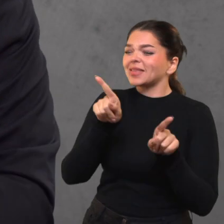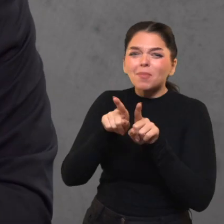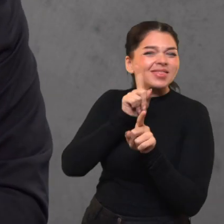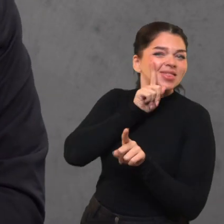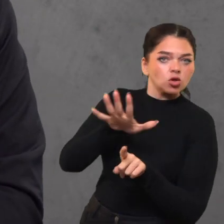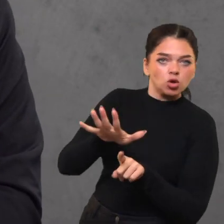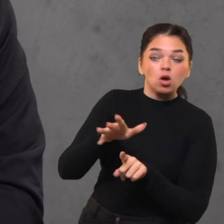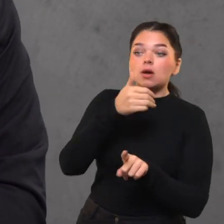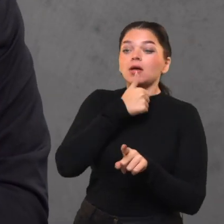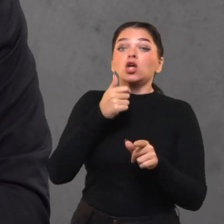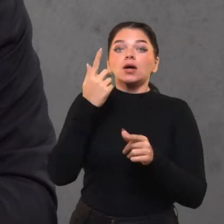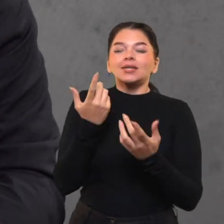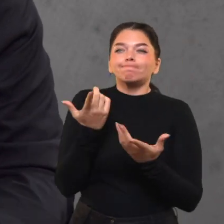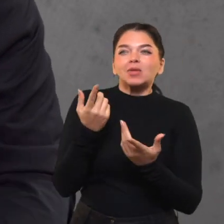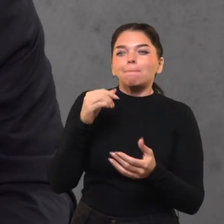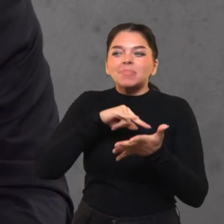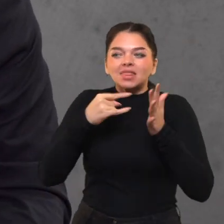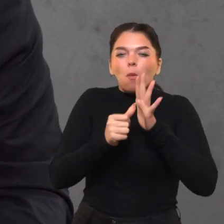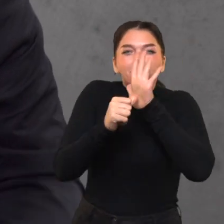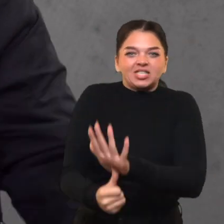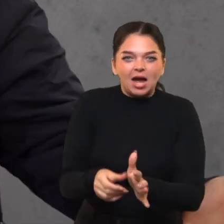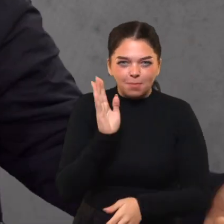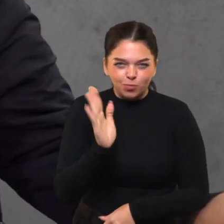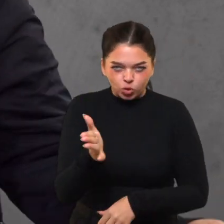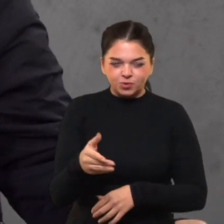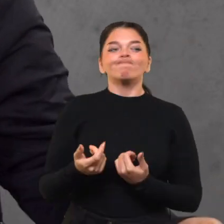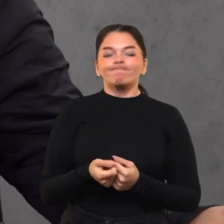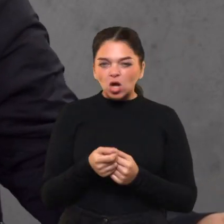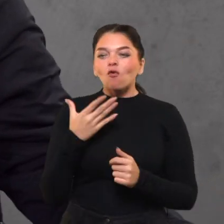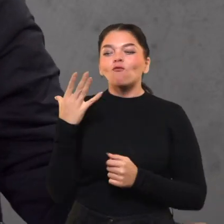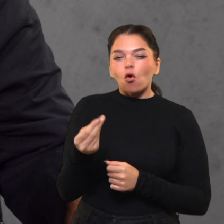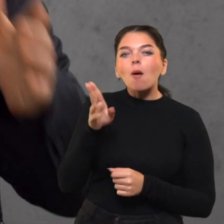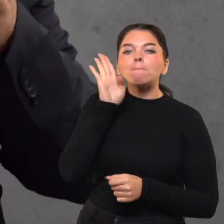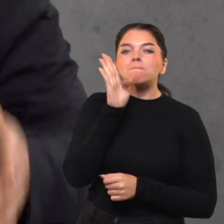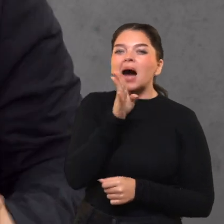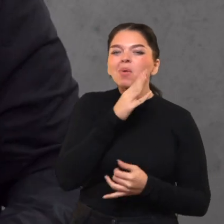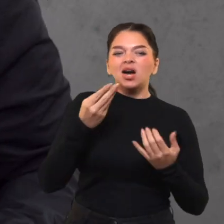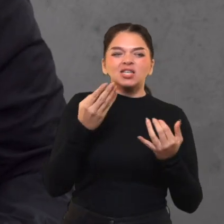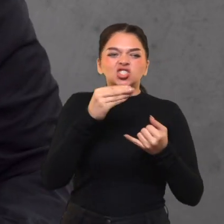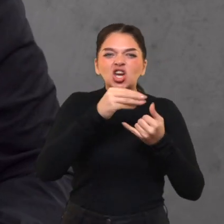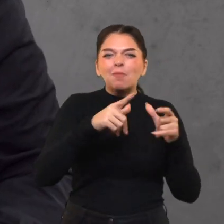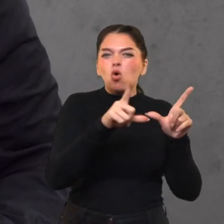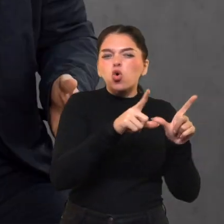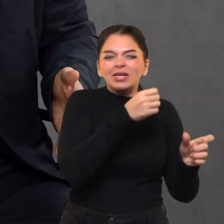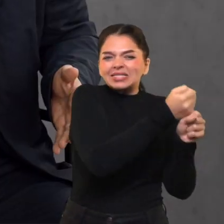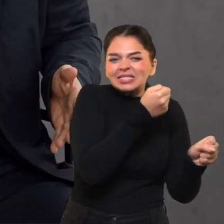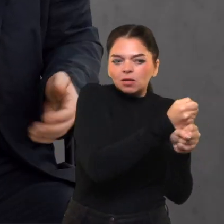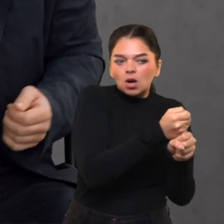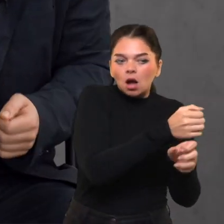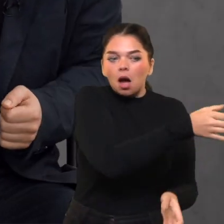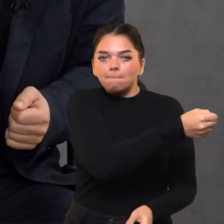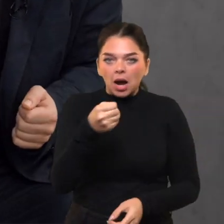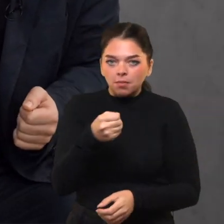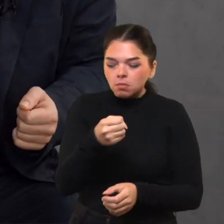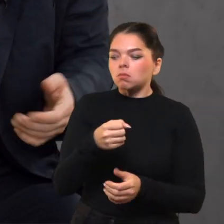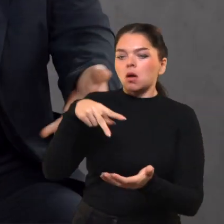kai jau per inauguraciją norėjo jį pažeminti, atvežė iš laukų, motnę darbininkę, taip kaip stovė iš laukų, paėmė ir atvežė. Ir